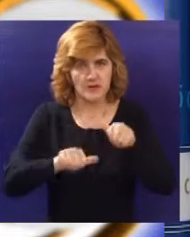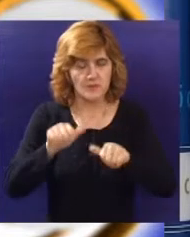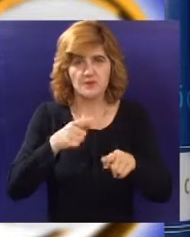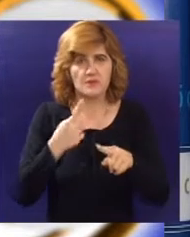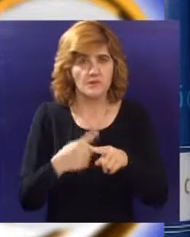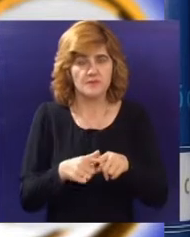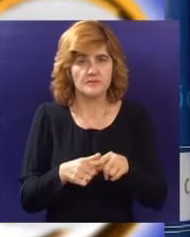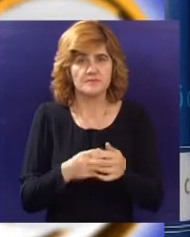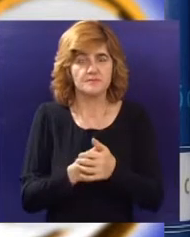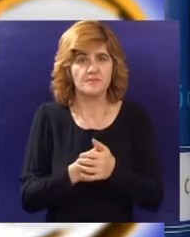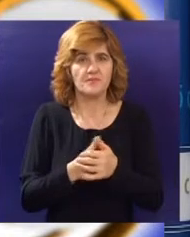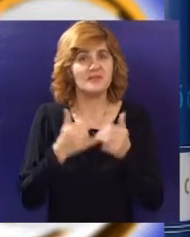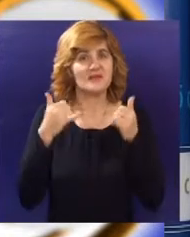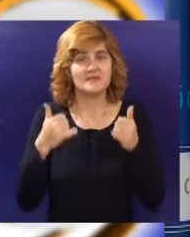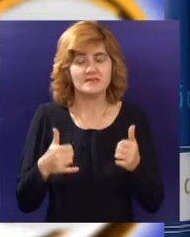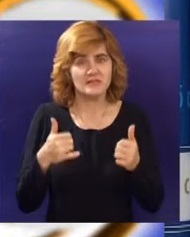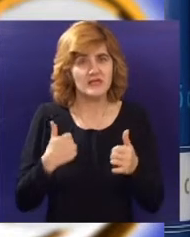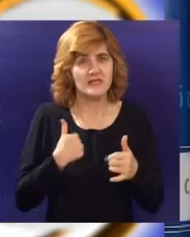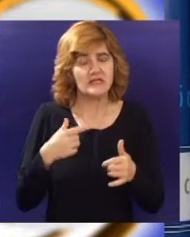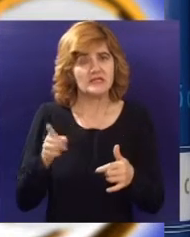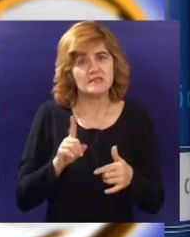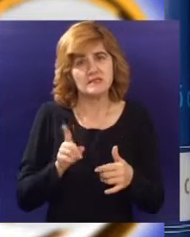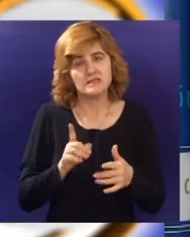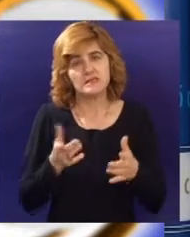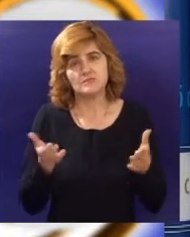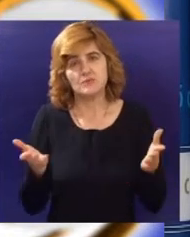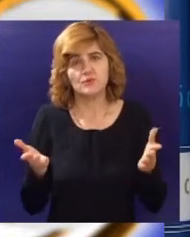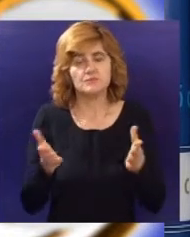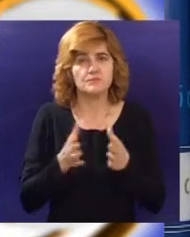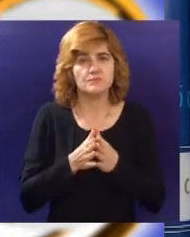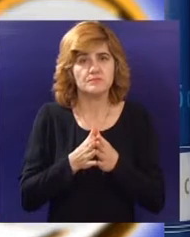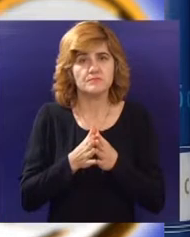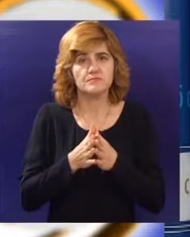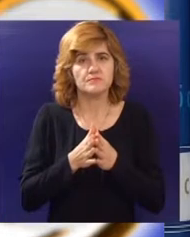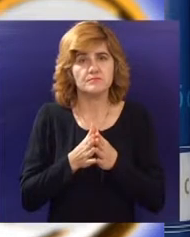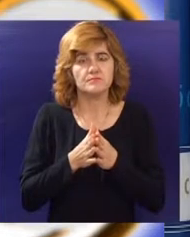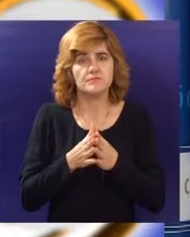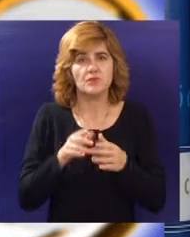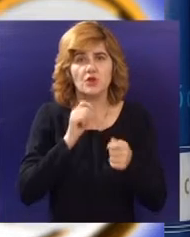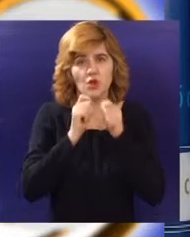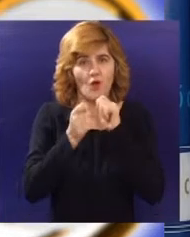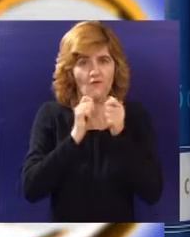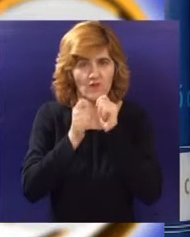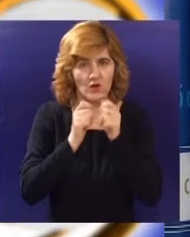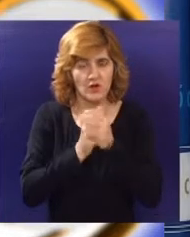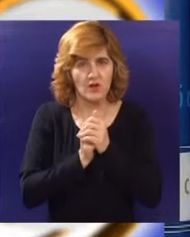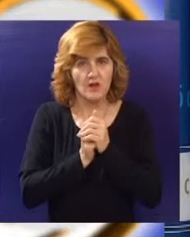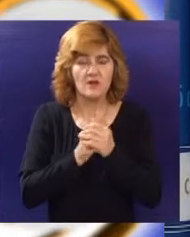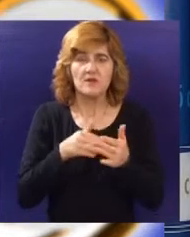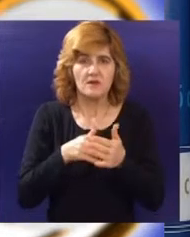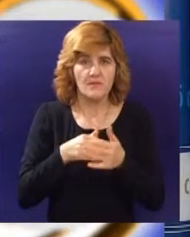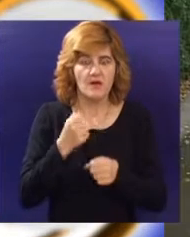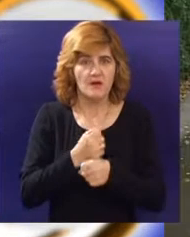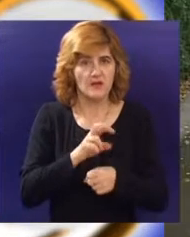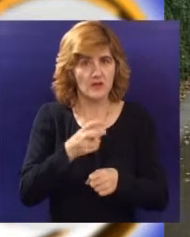za koje za sada nismo dogovorili da